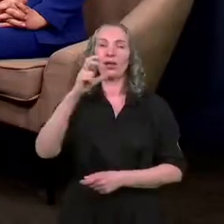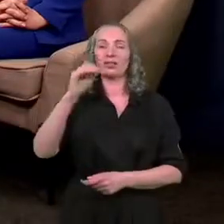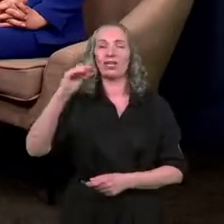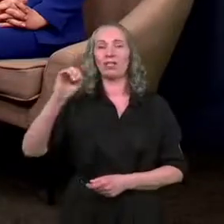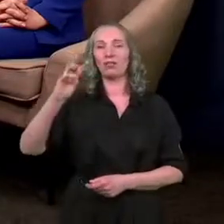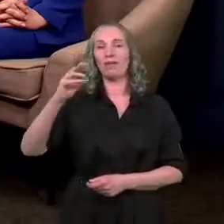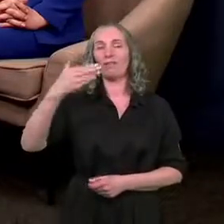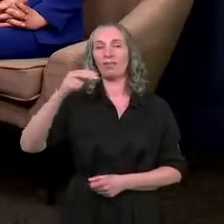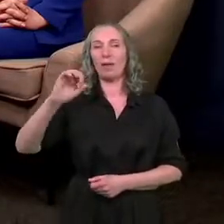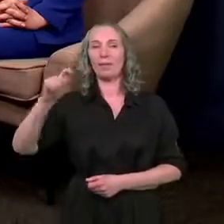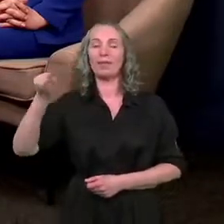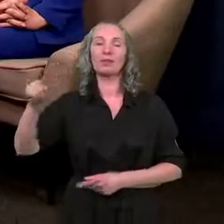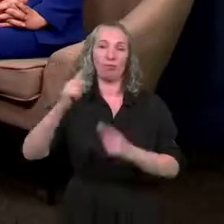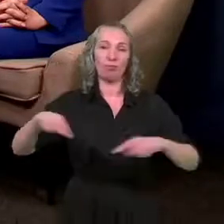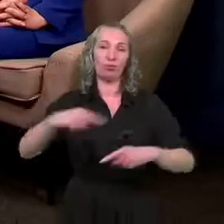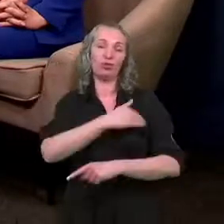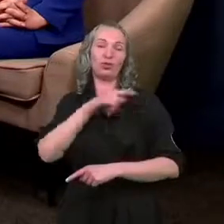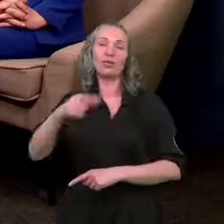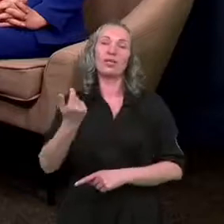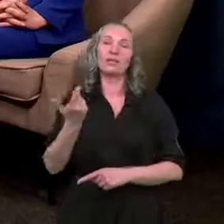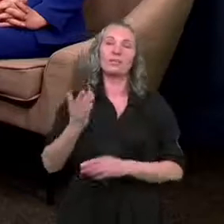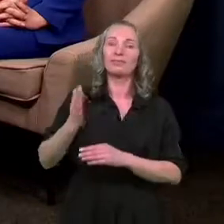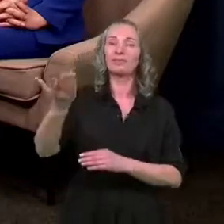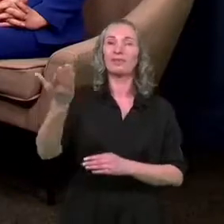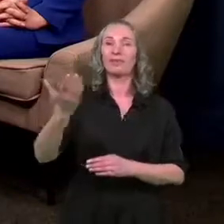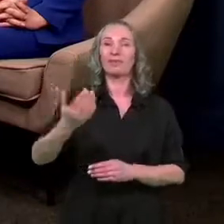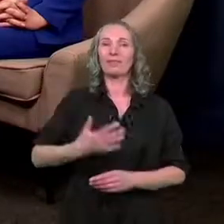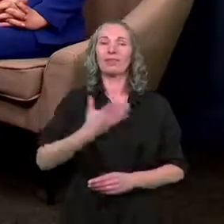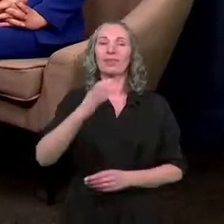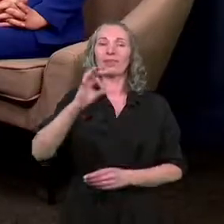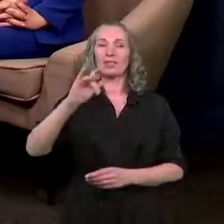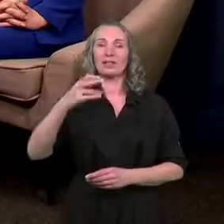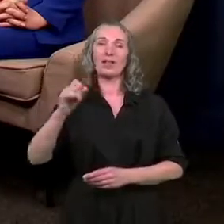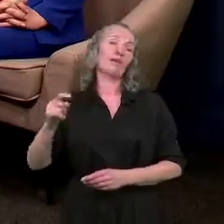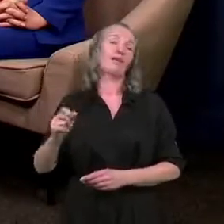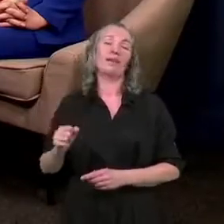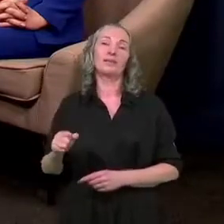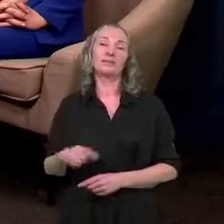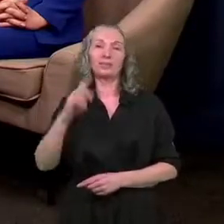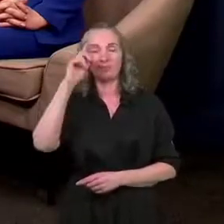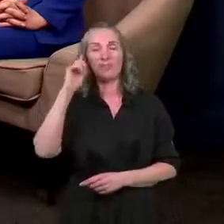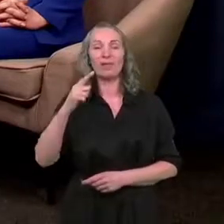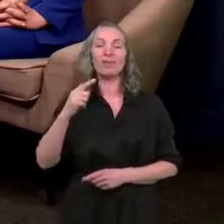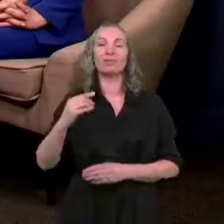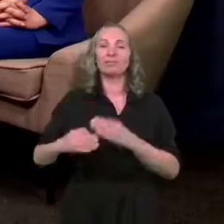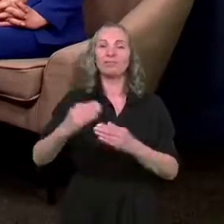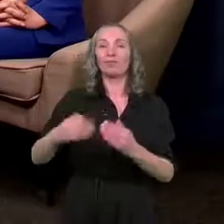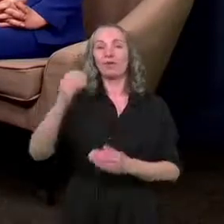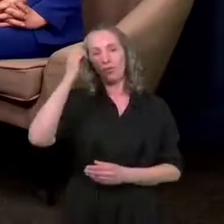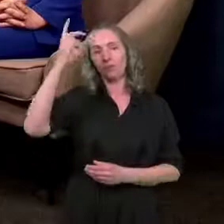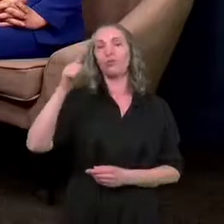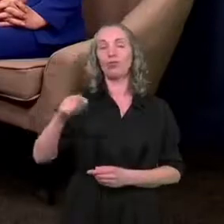i ten potencjał myślę takiej synergii w naszym mieście by naprawdę w dziedzinie kultury też